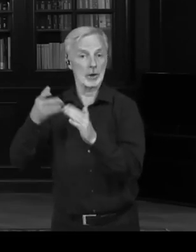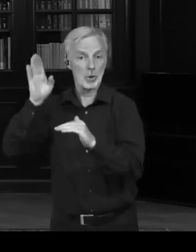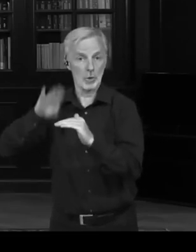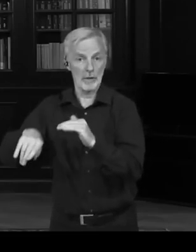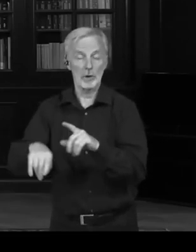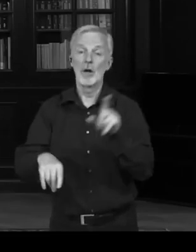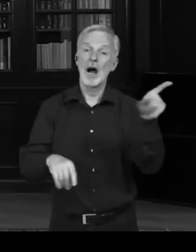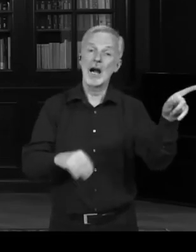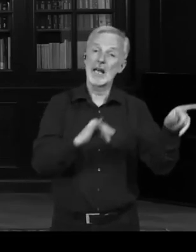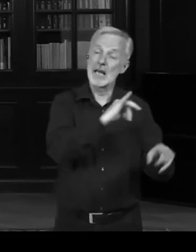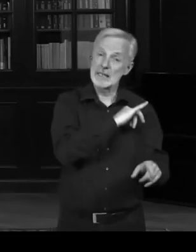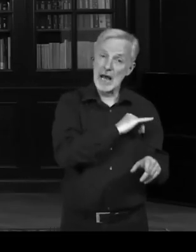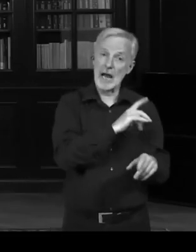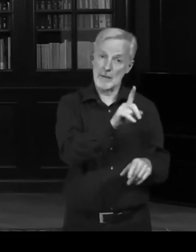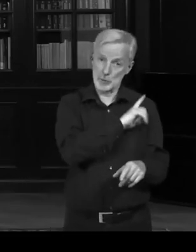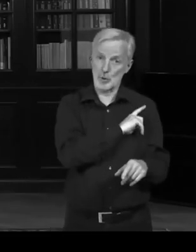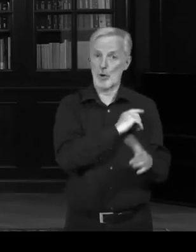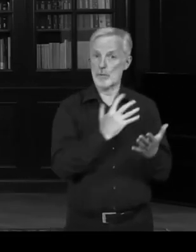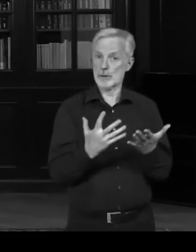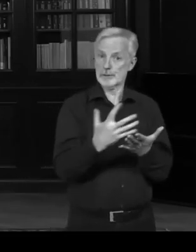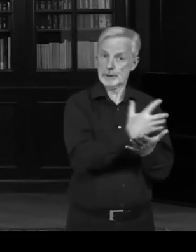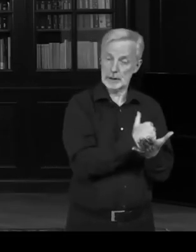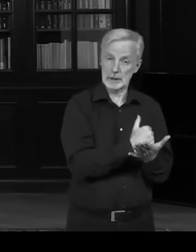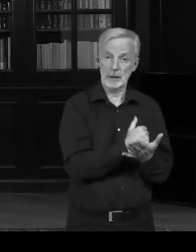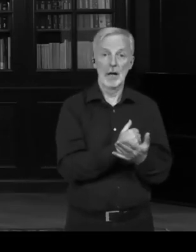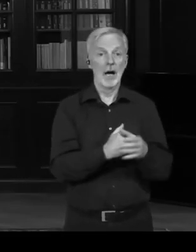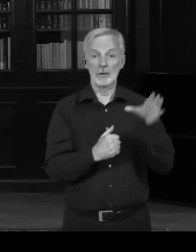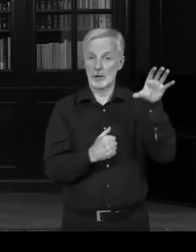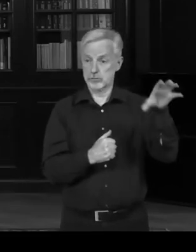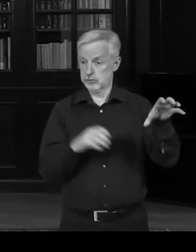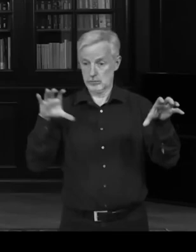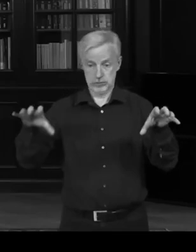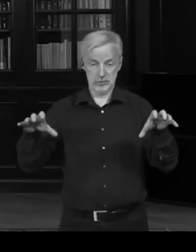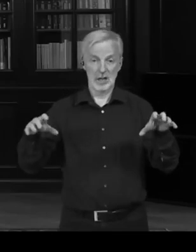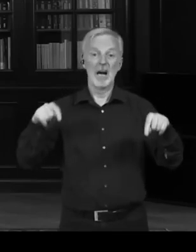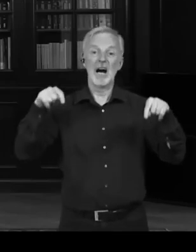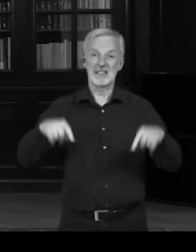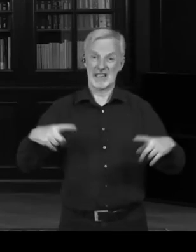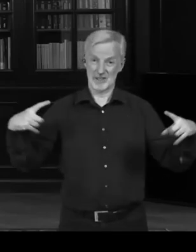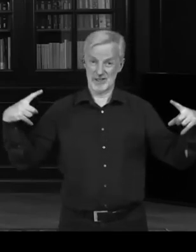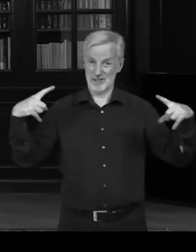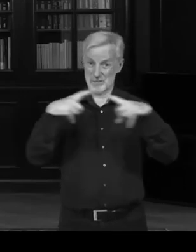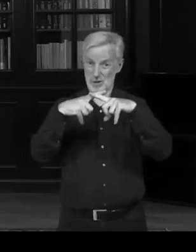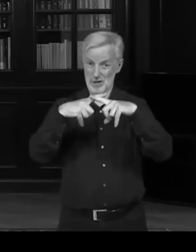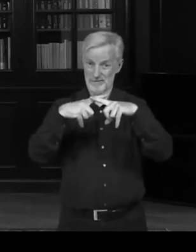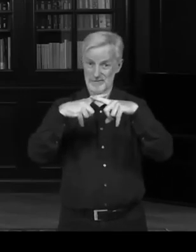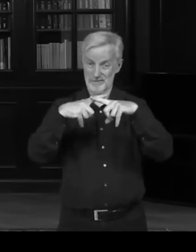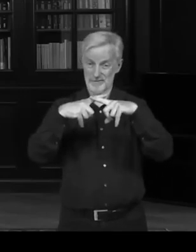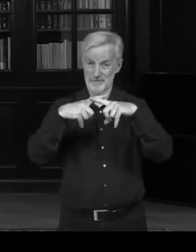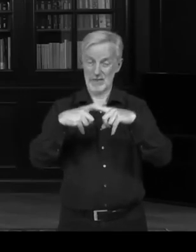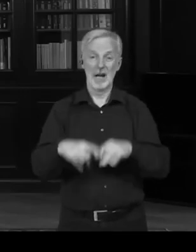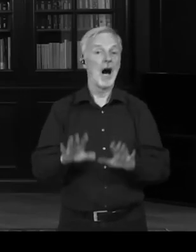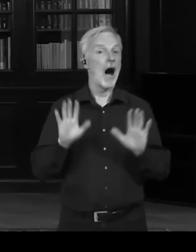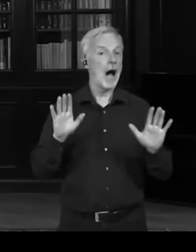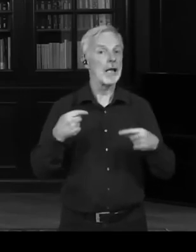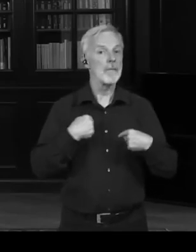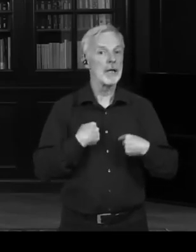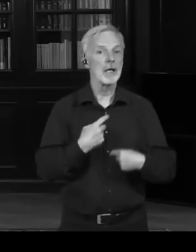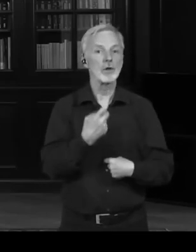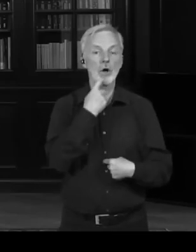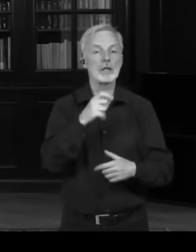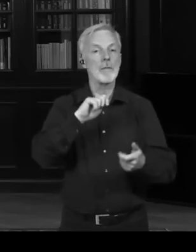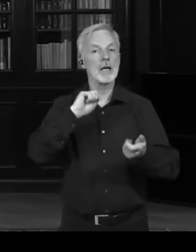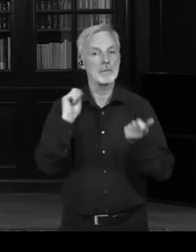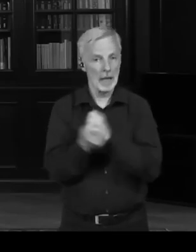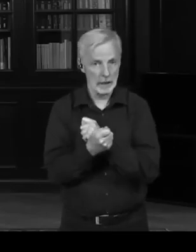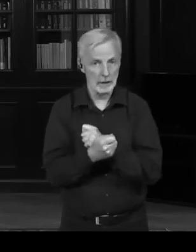je to, že Ukrajinci jsou velice tvrdá povaha, ale hlavně nevyspětelná. Což se dá říct dokonce i u samotného